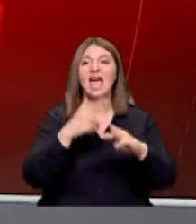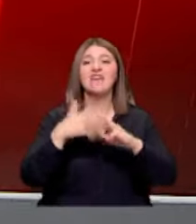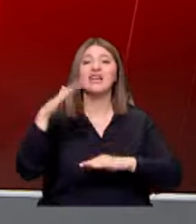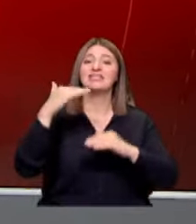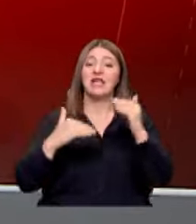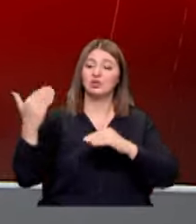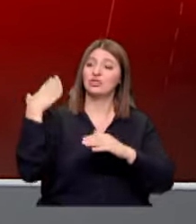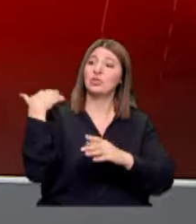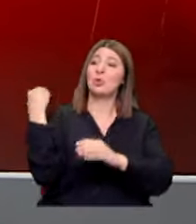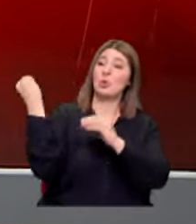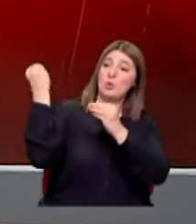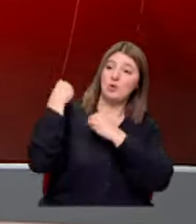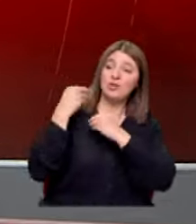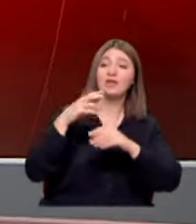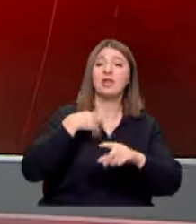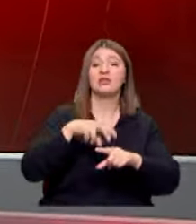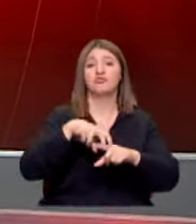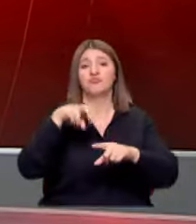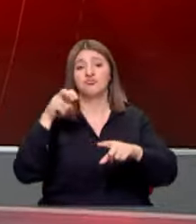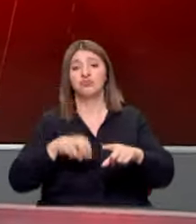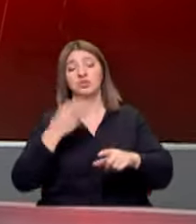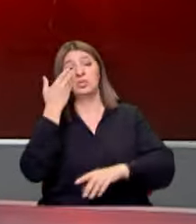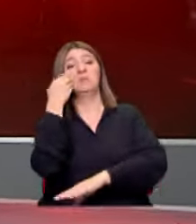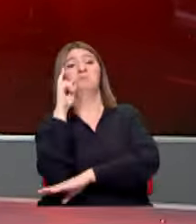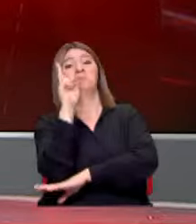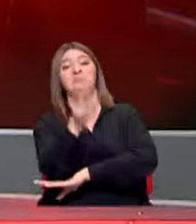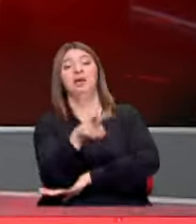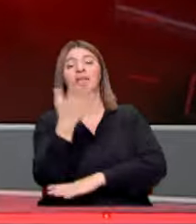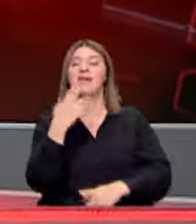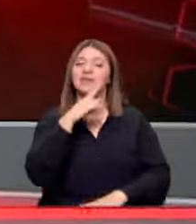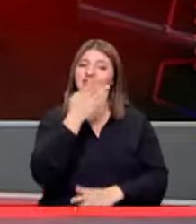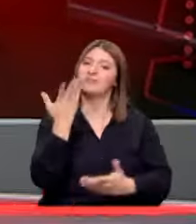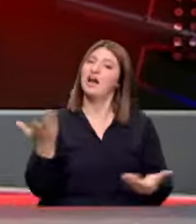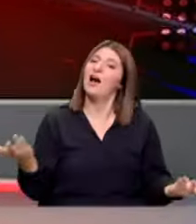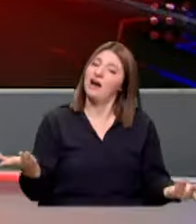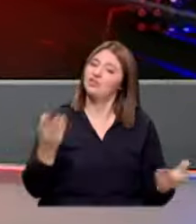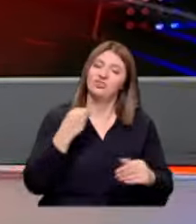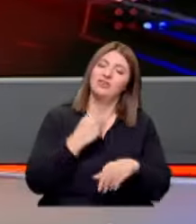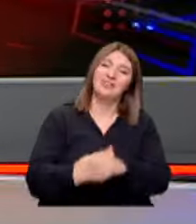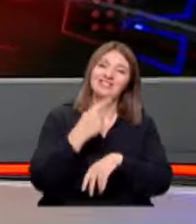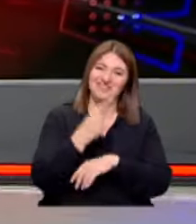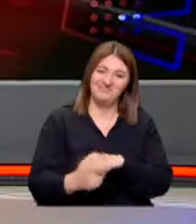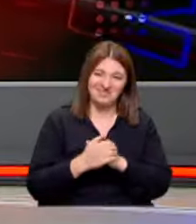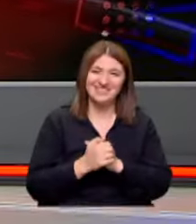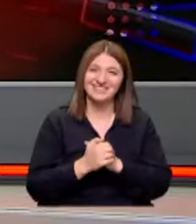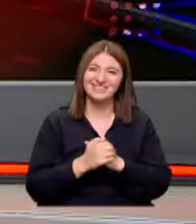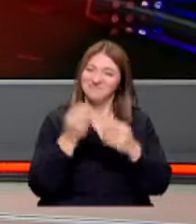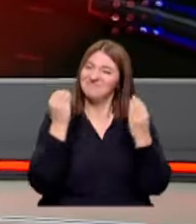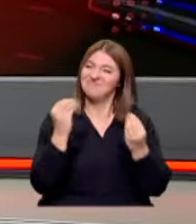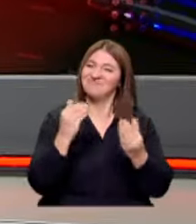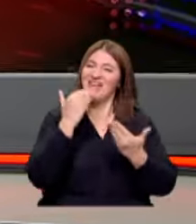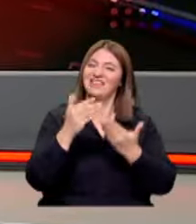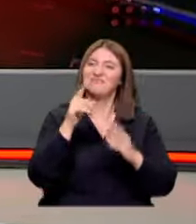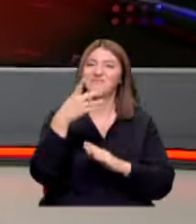sırtımıza yüklediniz Kenara çekildiniz Seyrettiniz Ne yazık ki artık çok geç demiş Çok güzel